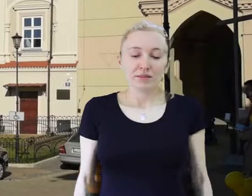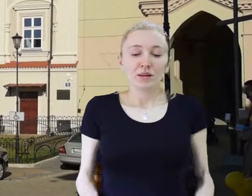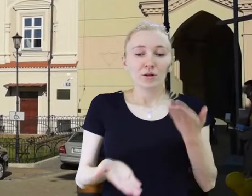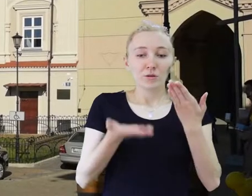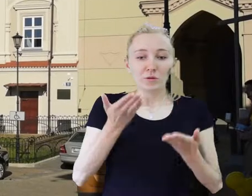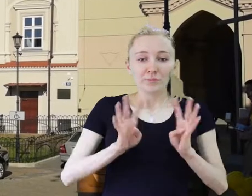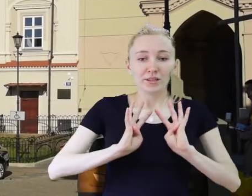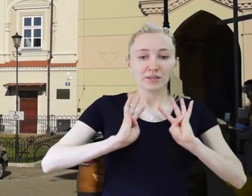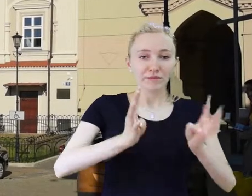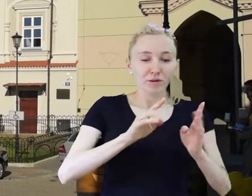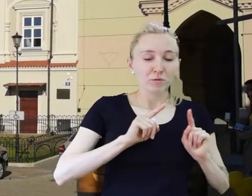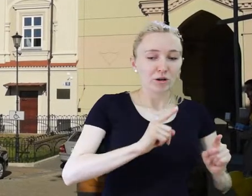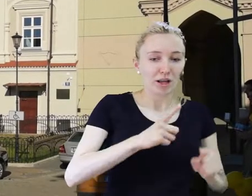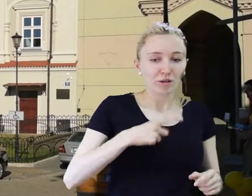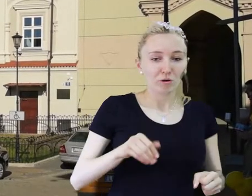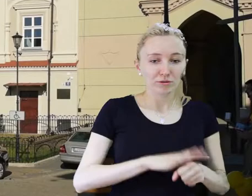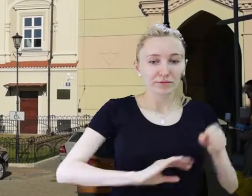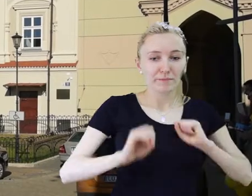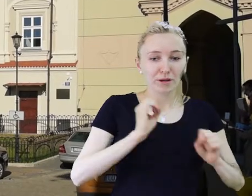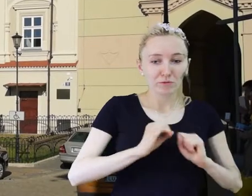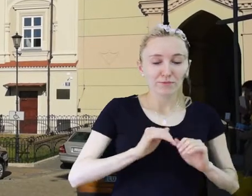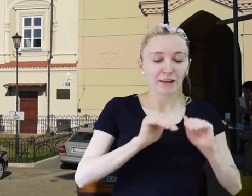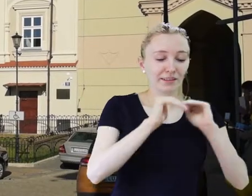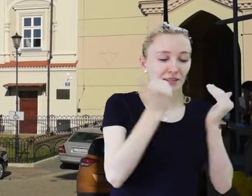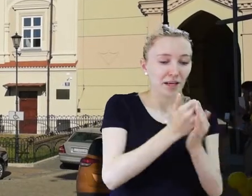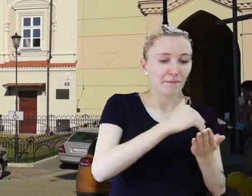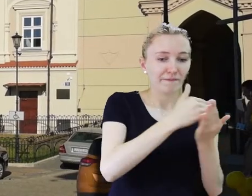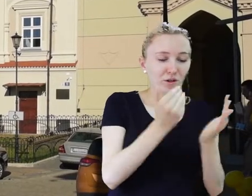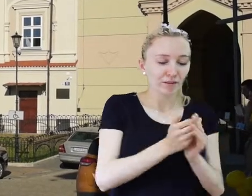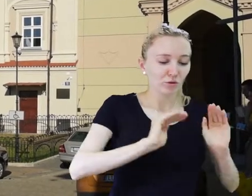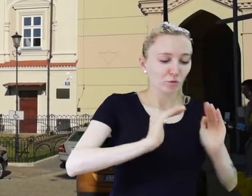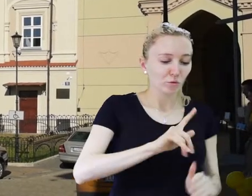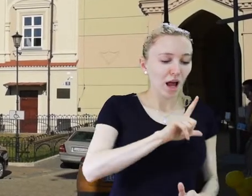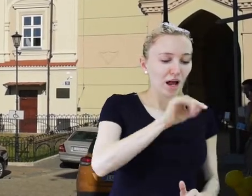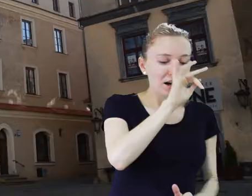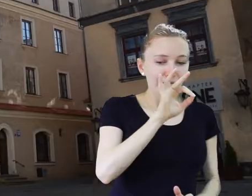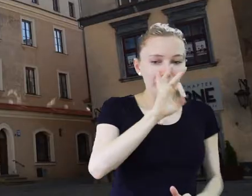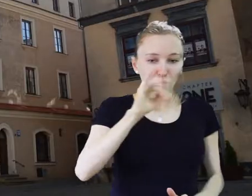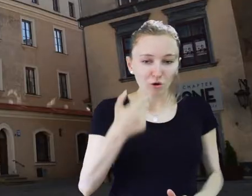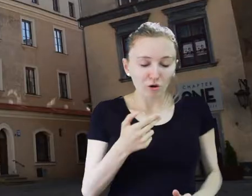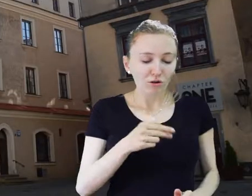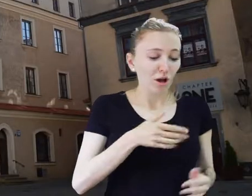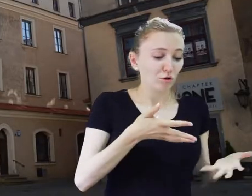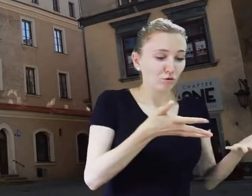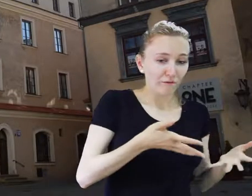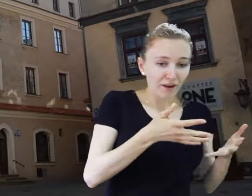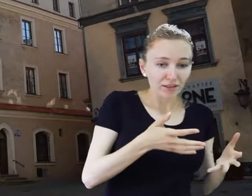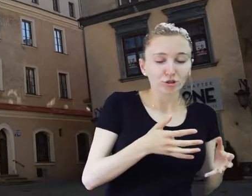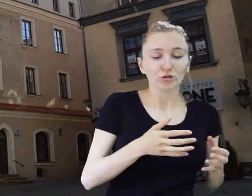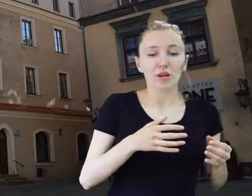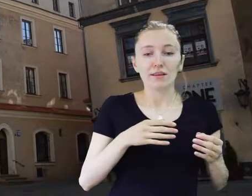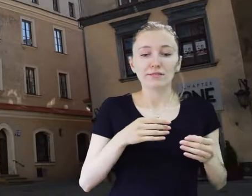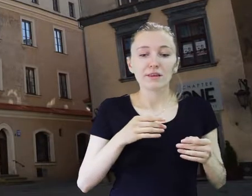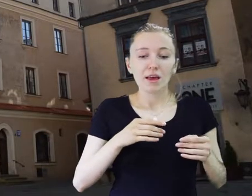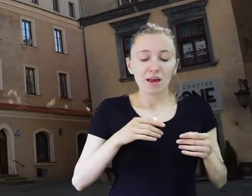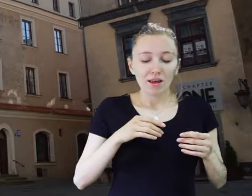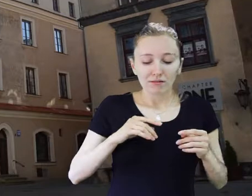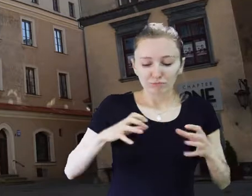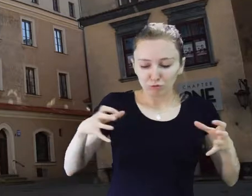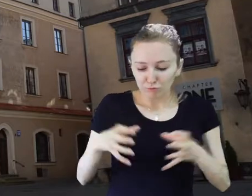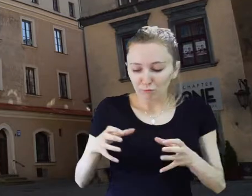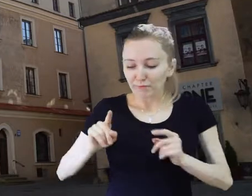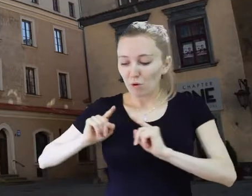Lubelskie Forum Organizacji Osób Niepełnosprawnych Sejmik Wojewódzki jest stowarzyszeniem skupiającym organizacje